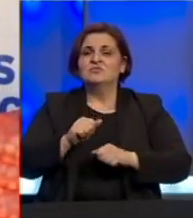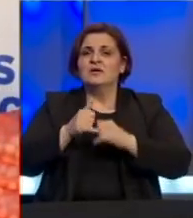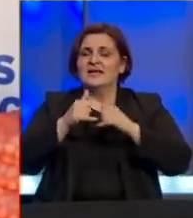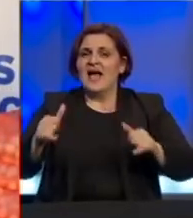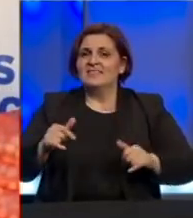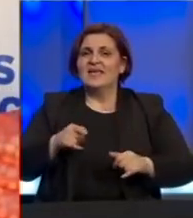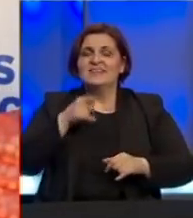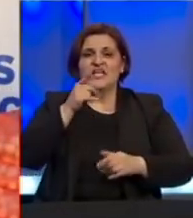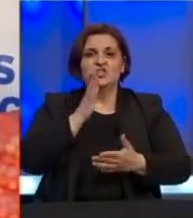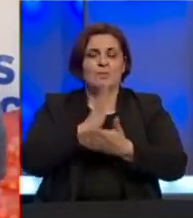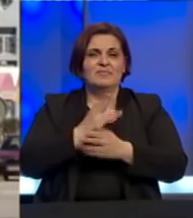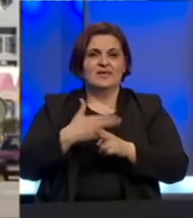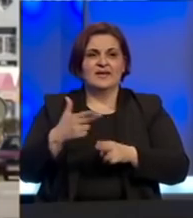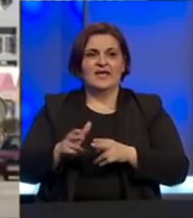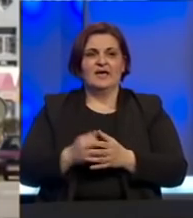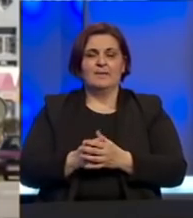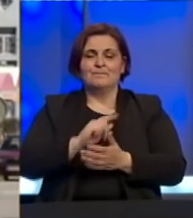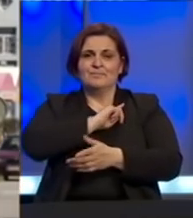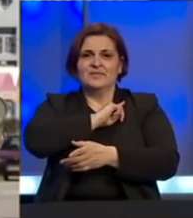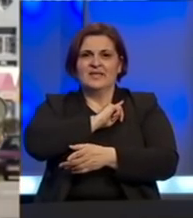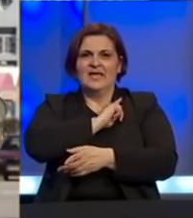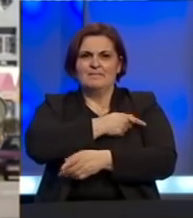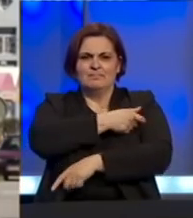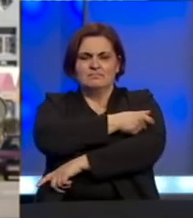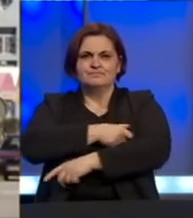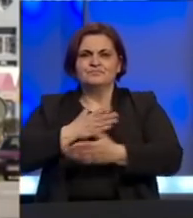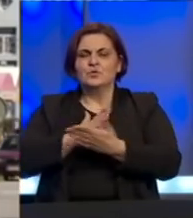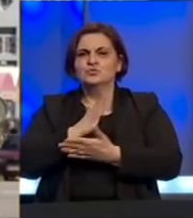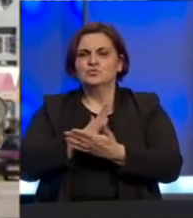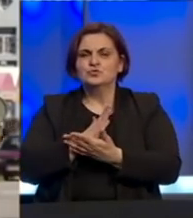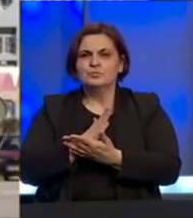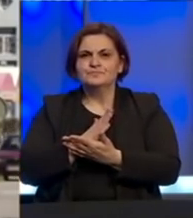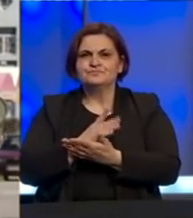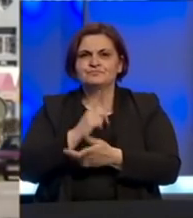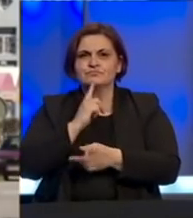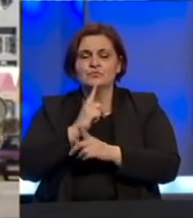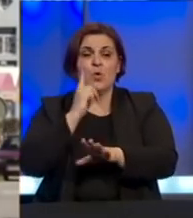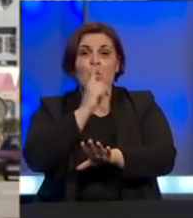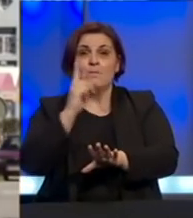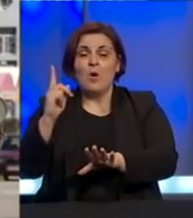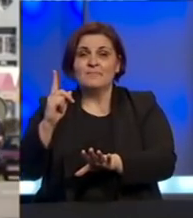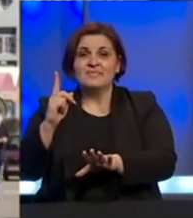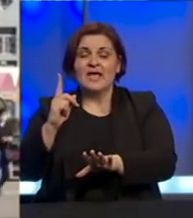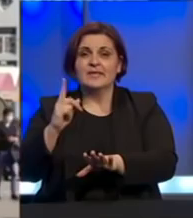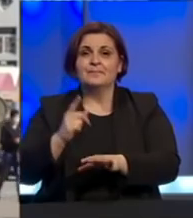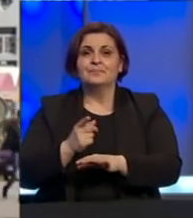uvjeravaju da će i to biti rješeno Pojačali smo redarsku službu koja vrši opominjanje odnosno